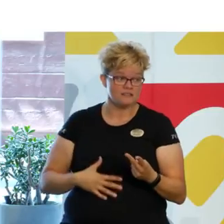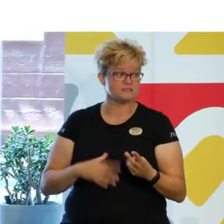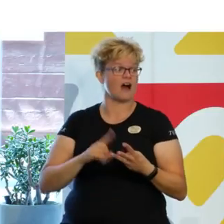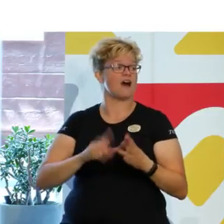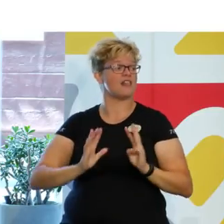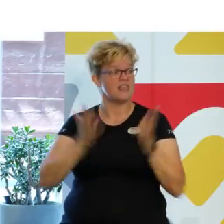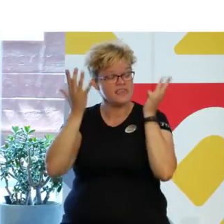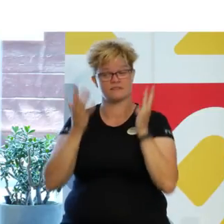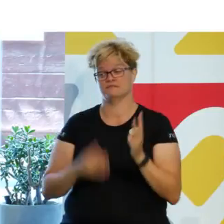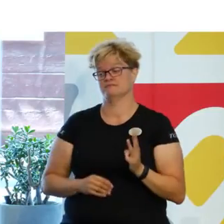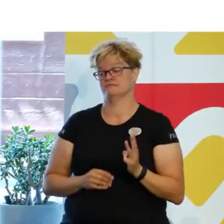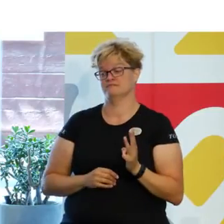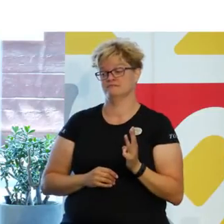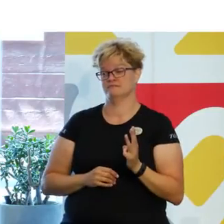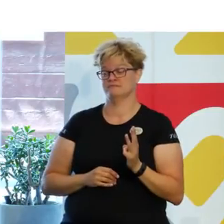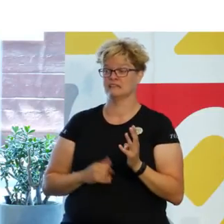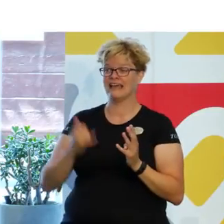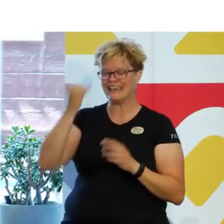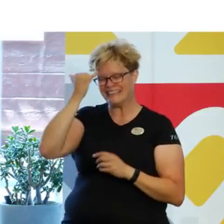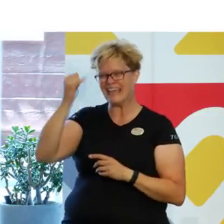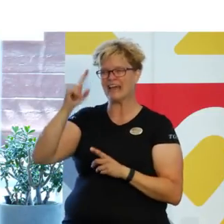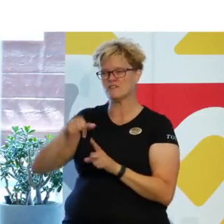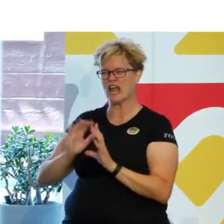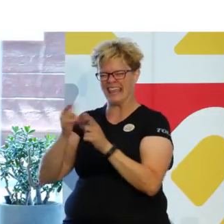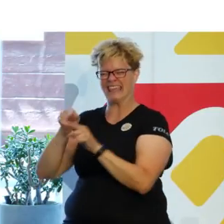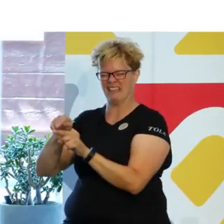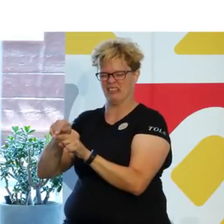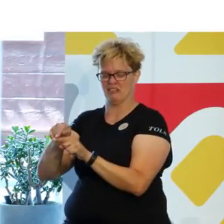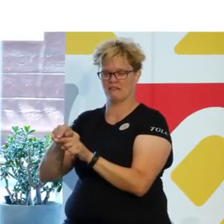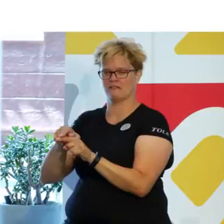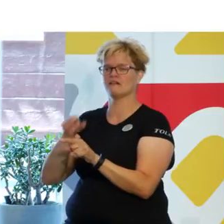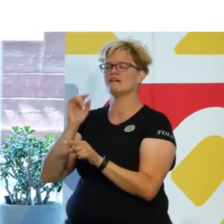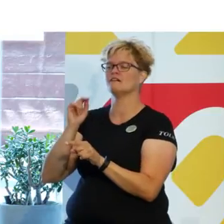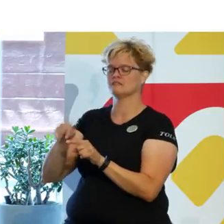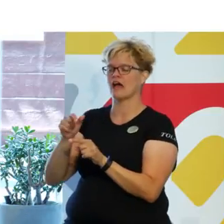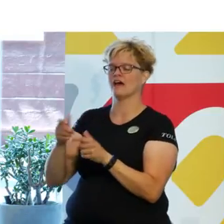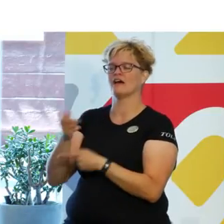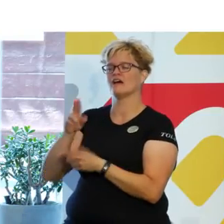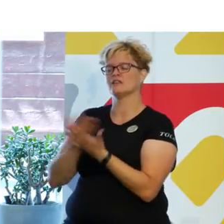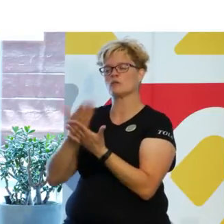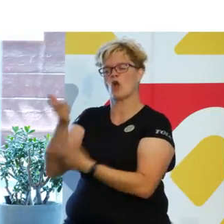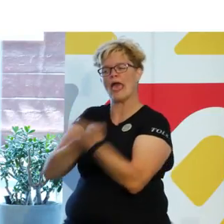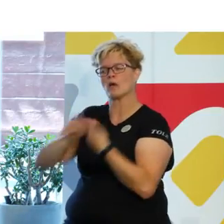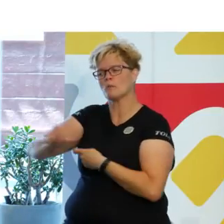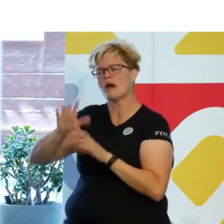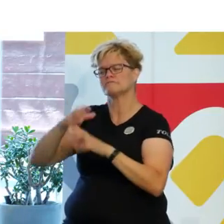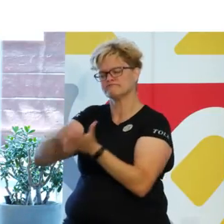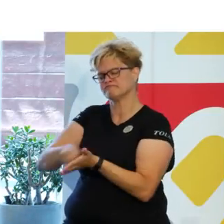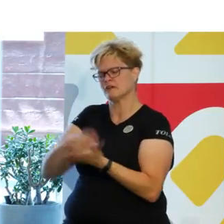liv. På idéer för livet så har ett gäng nationalekonomer räknat ut vad